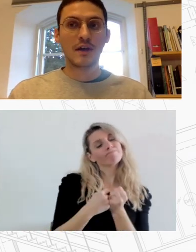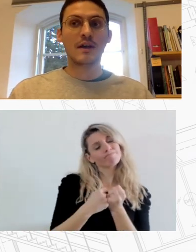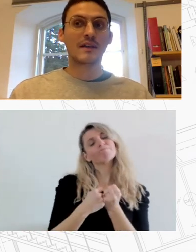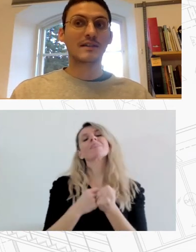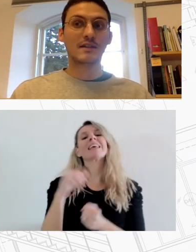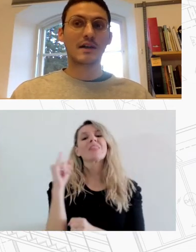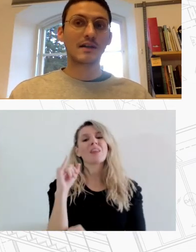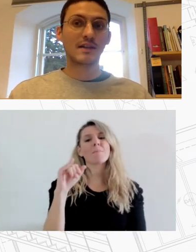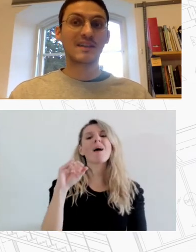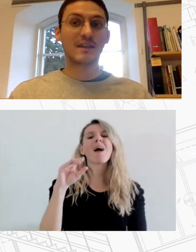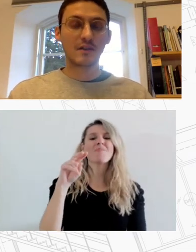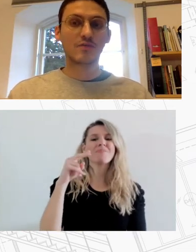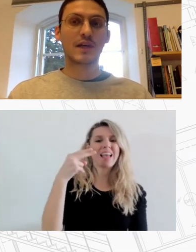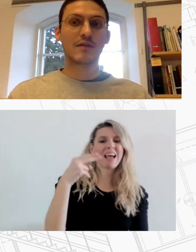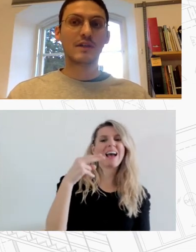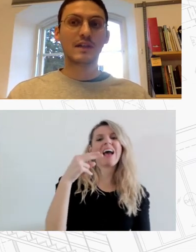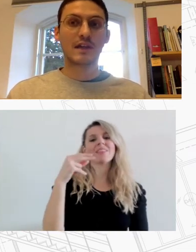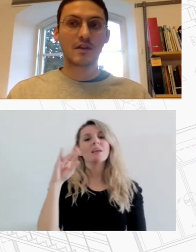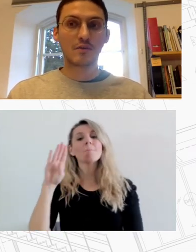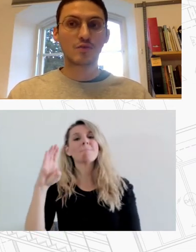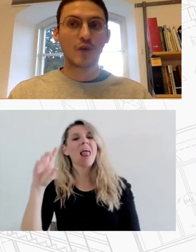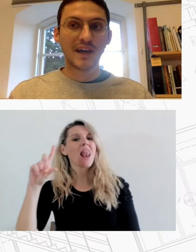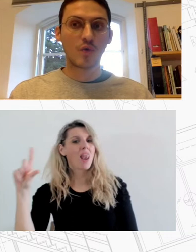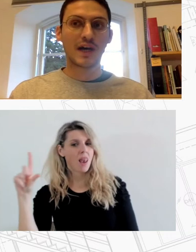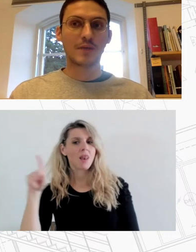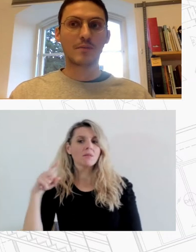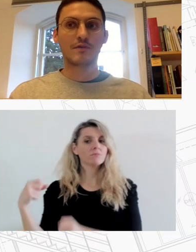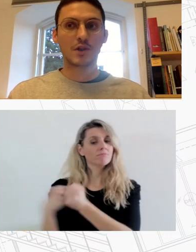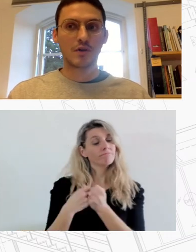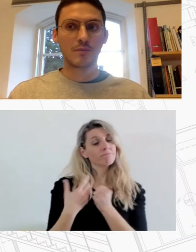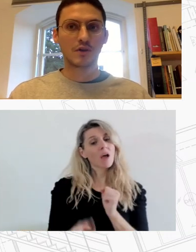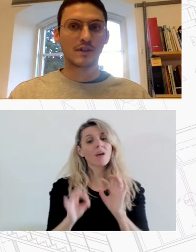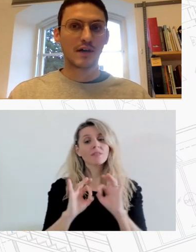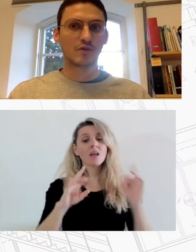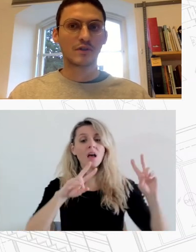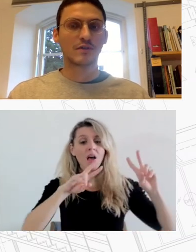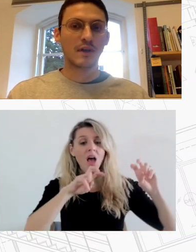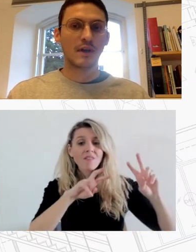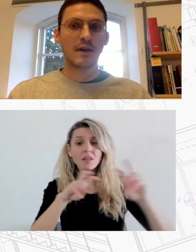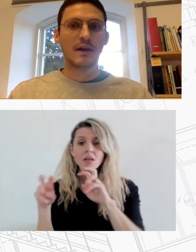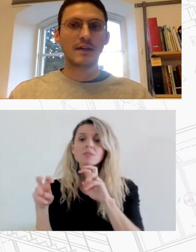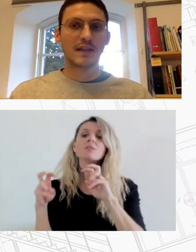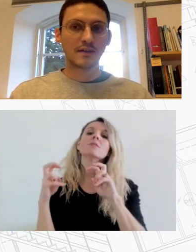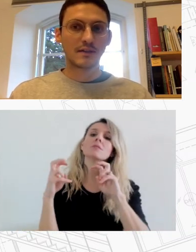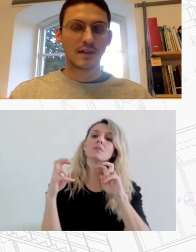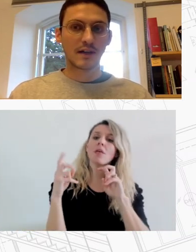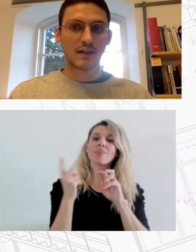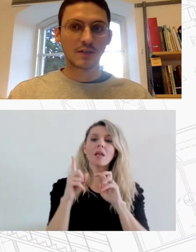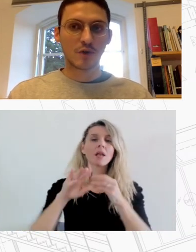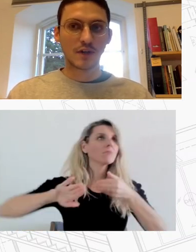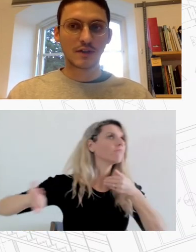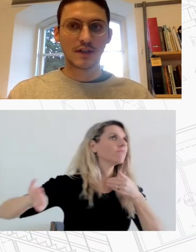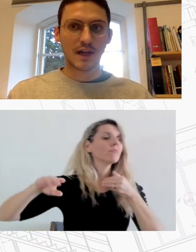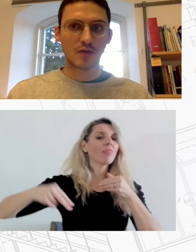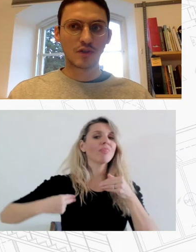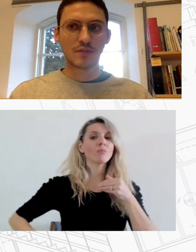και σε συνεργασία κυρίως με ερευνητές και ανθρώπους που έχουν κάποια επαφή με τον τίμο της Νάουσας Εστιάζει στις εργαστικές